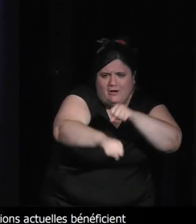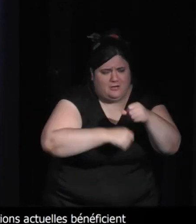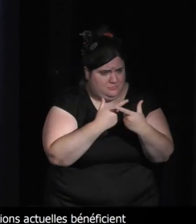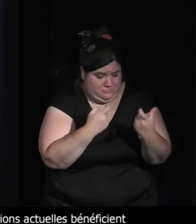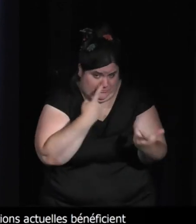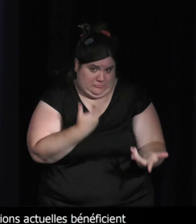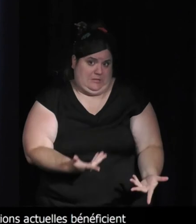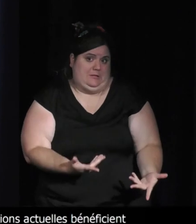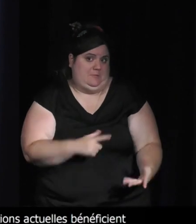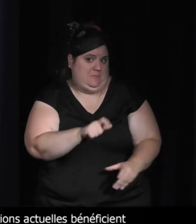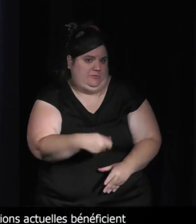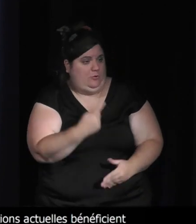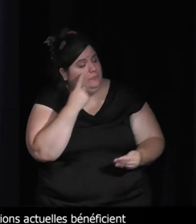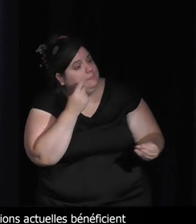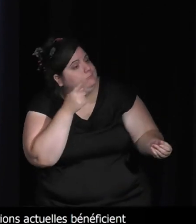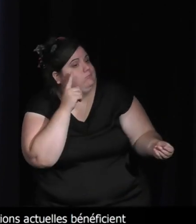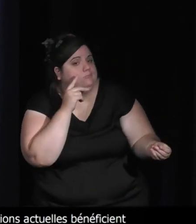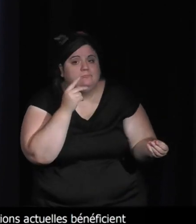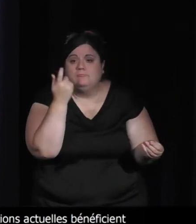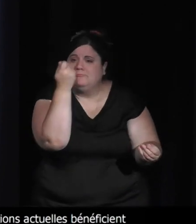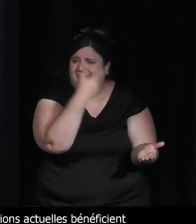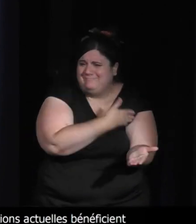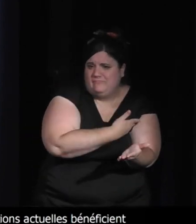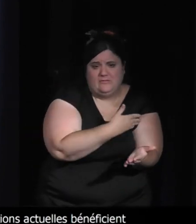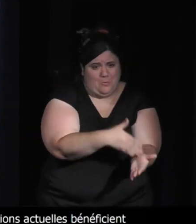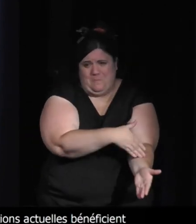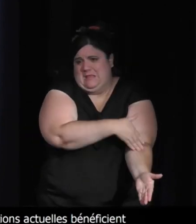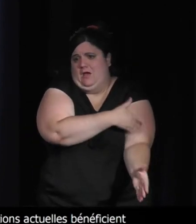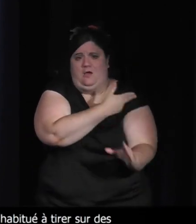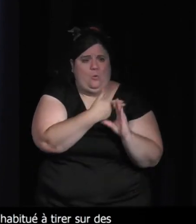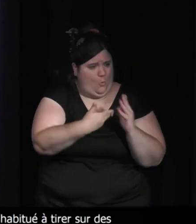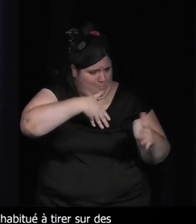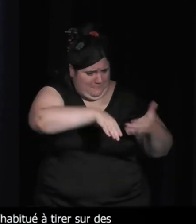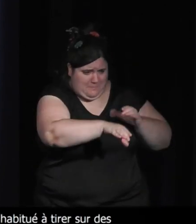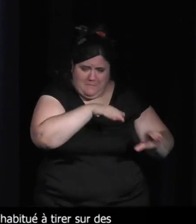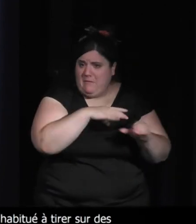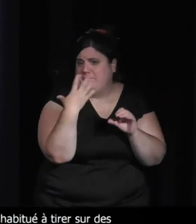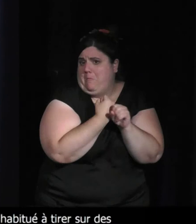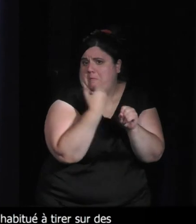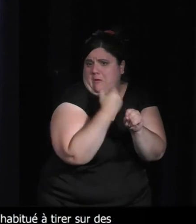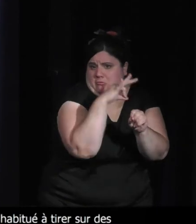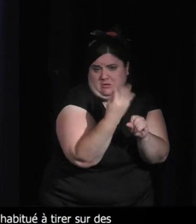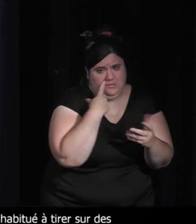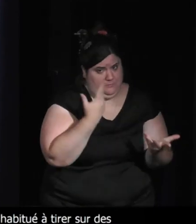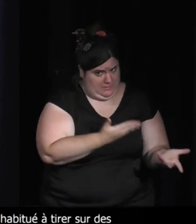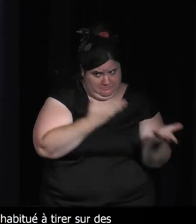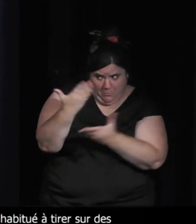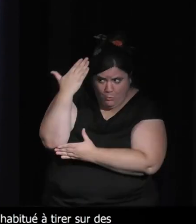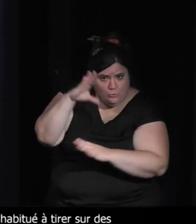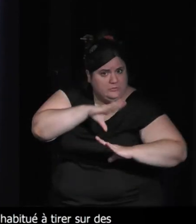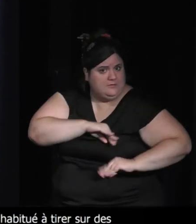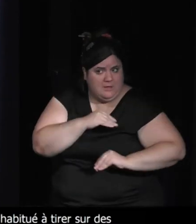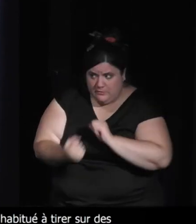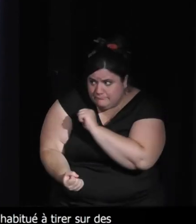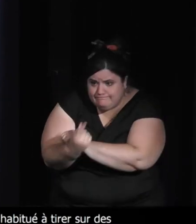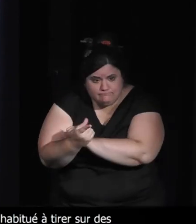extrêmement fun. Heureusement, avec le nombre de milliards qui été investis là-dedans, enfin, serait chaud si on n'était pas arrivé. Et du coup, forcément, aujourd'hui, les expérimentations sur